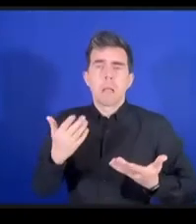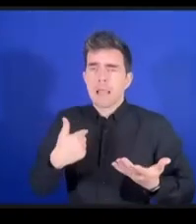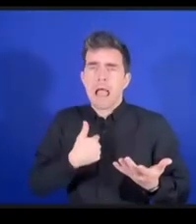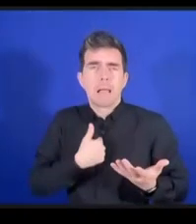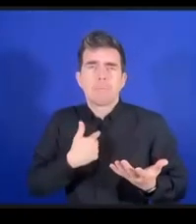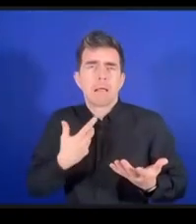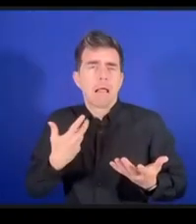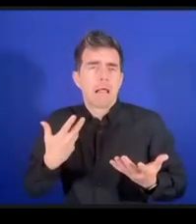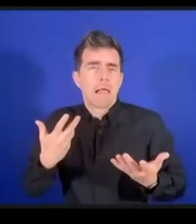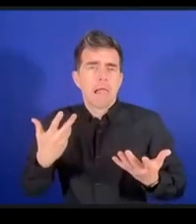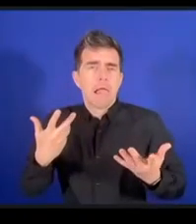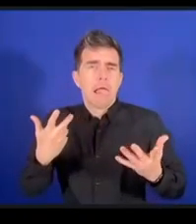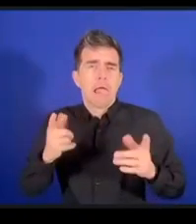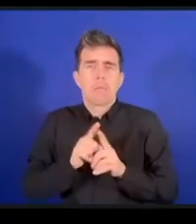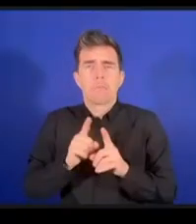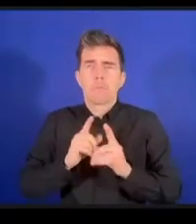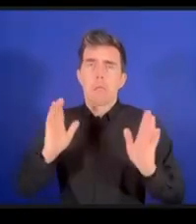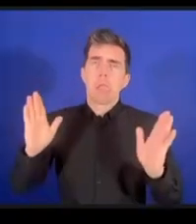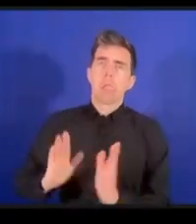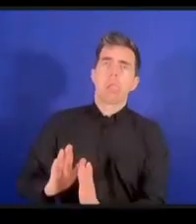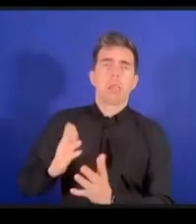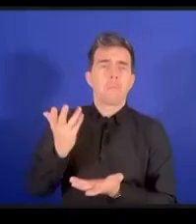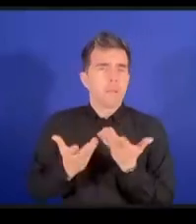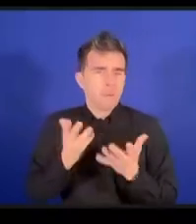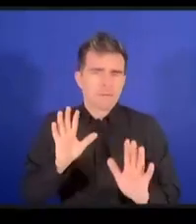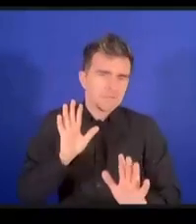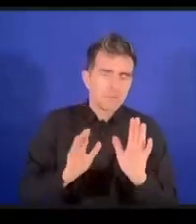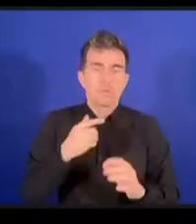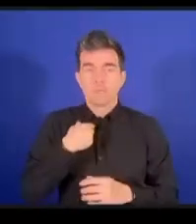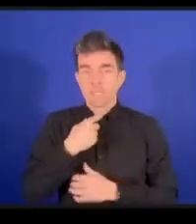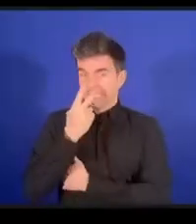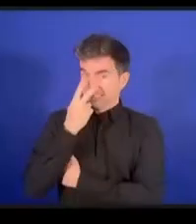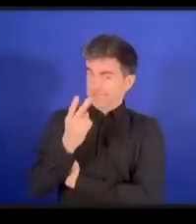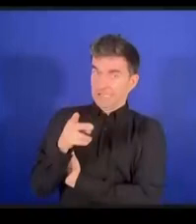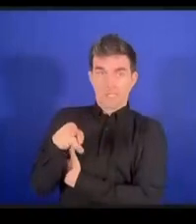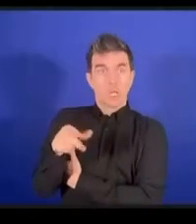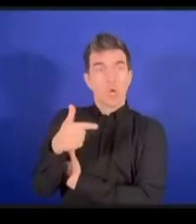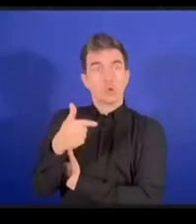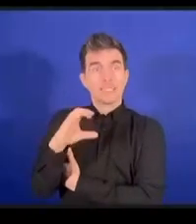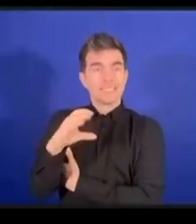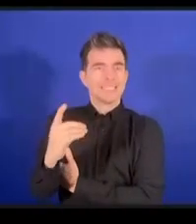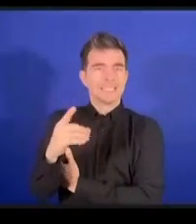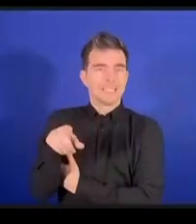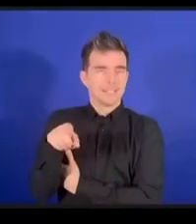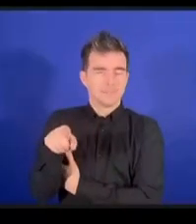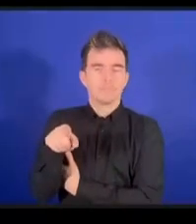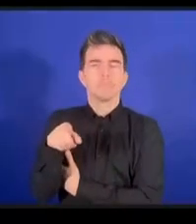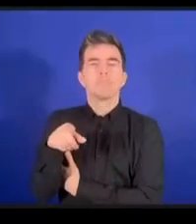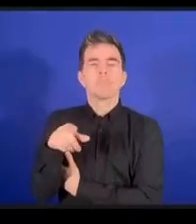というのはトップダウンの原理原則としてみますダイナミックコリッション